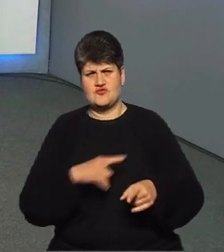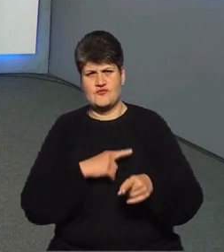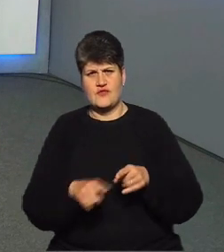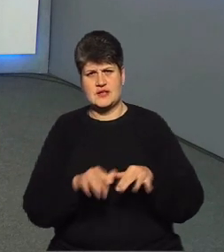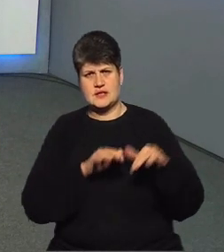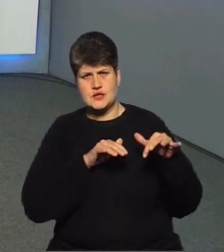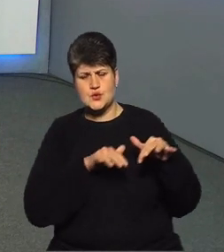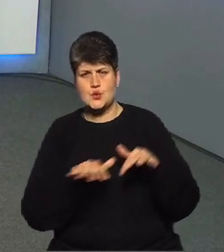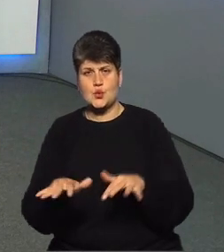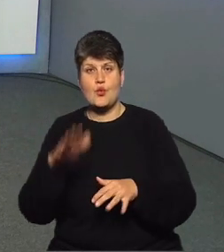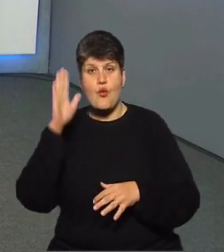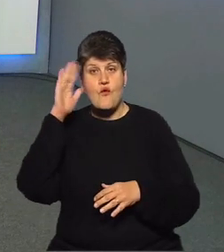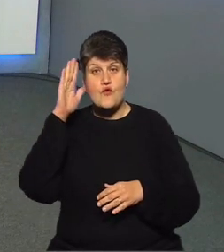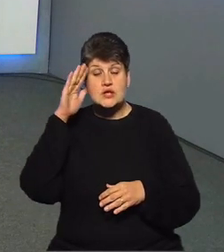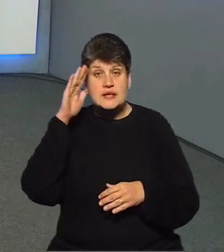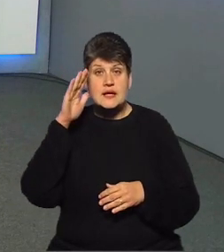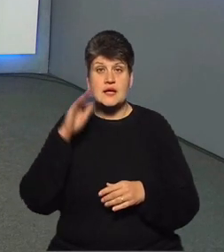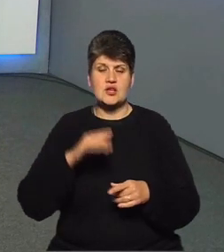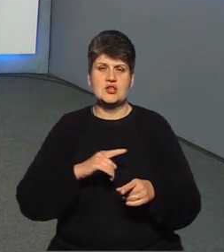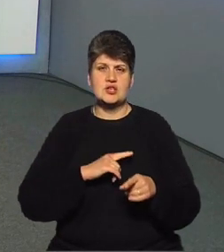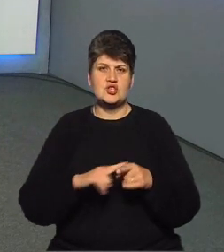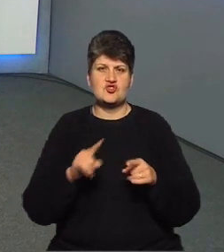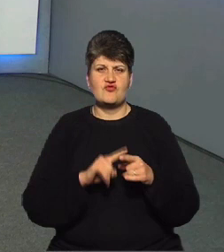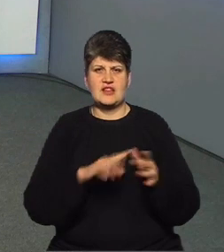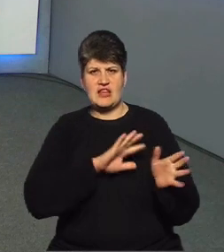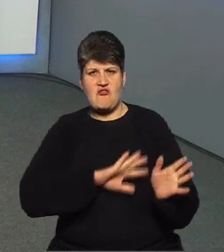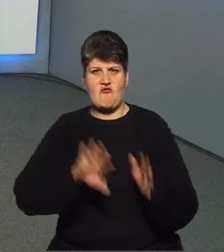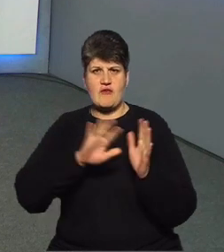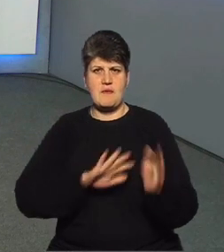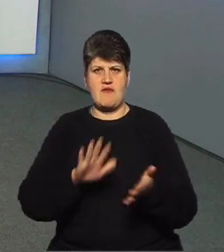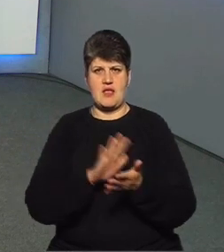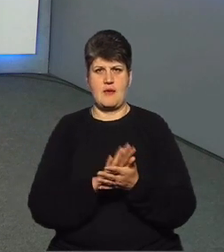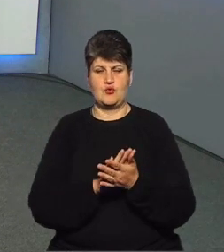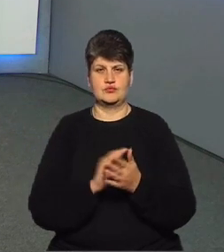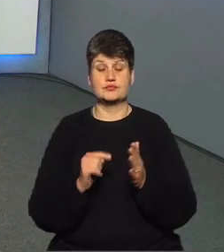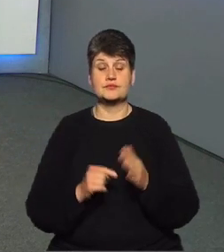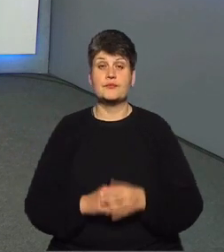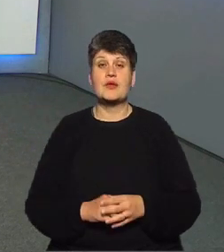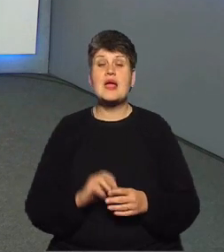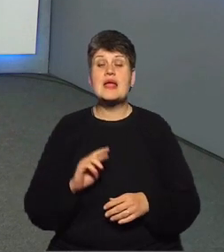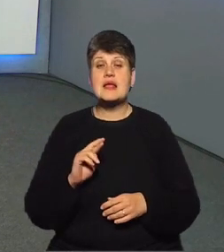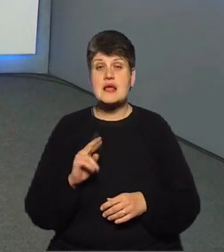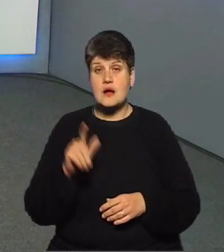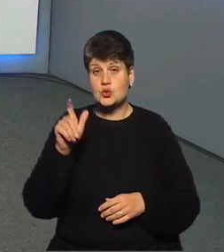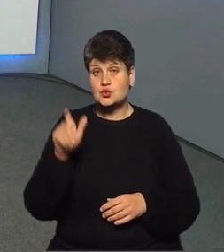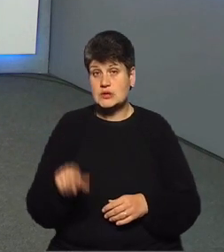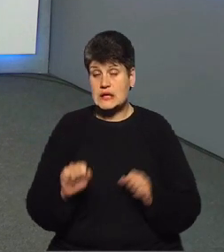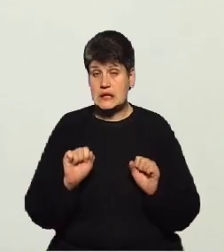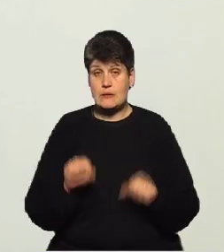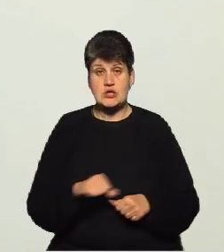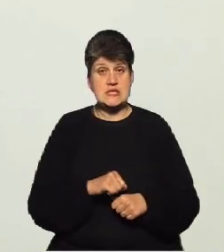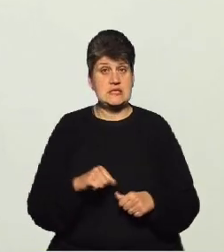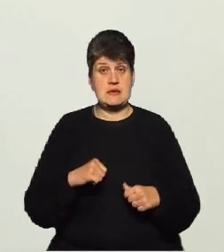мережі і, відповідно, перечасне вимивання цього особу. Як людина може сама себе додатково обезпечити? Чи